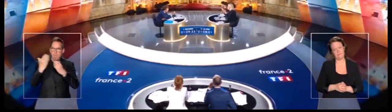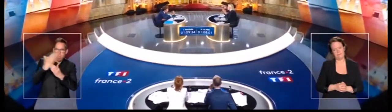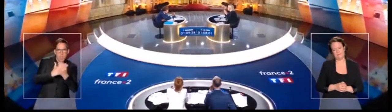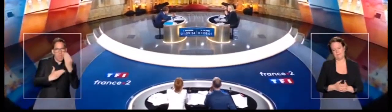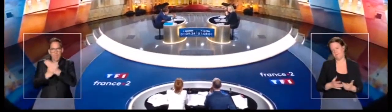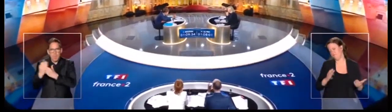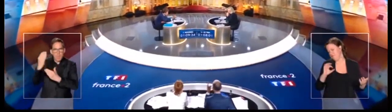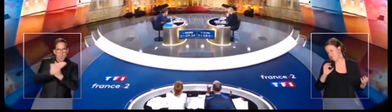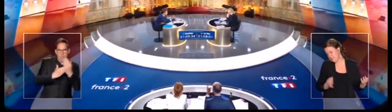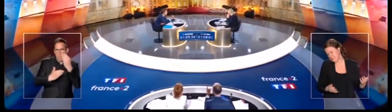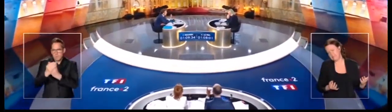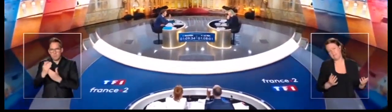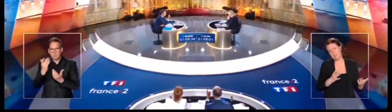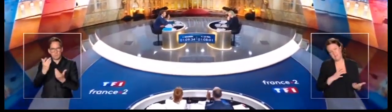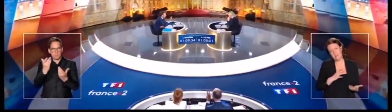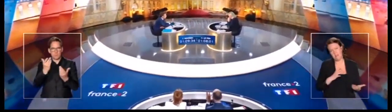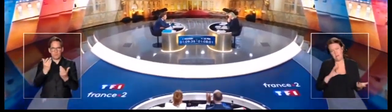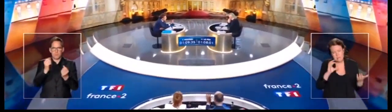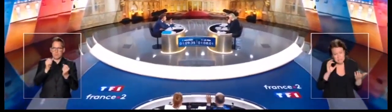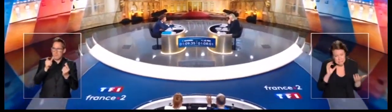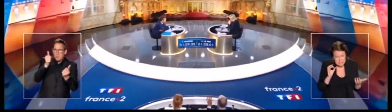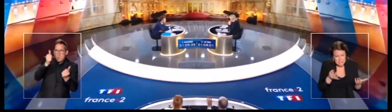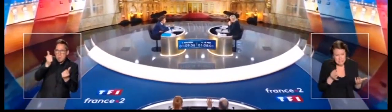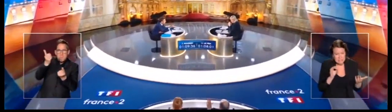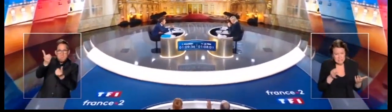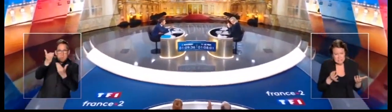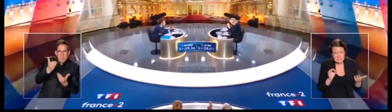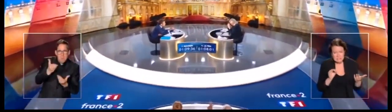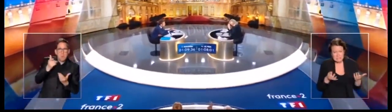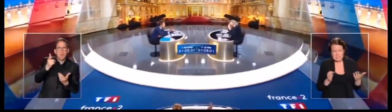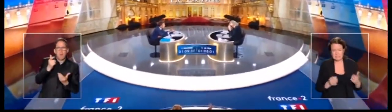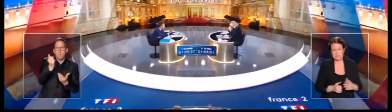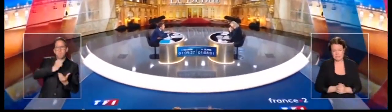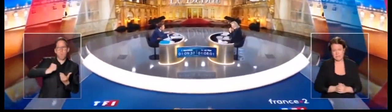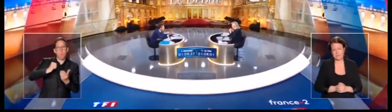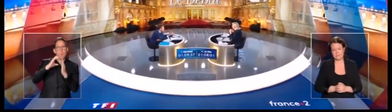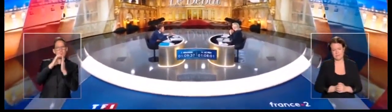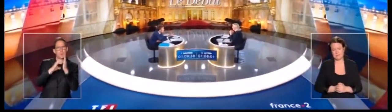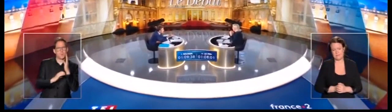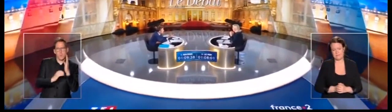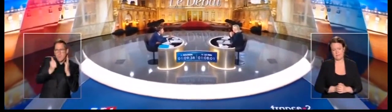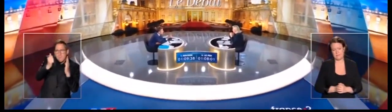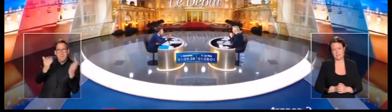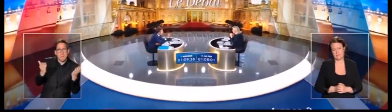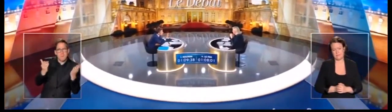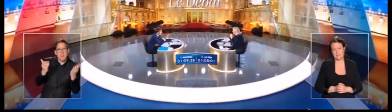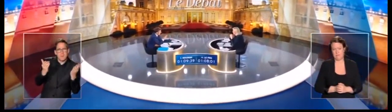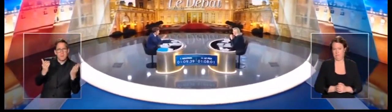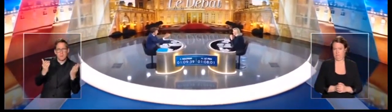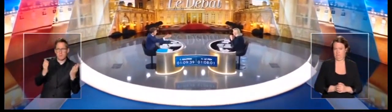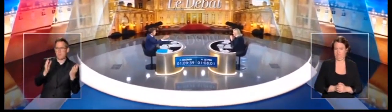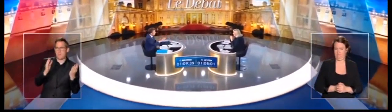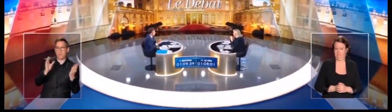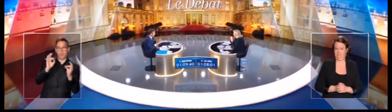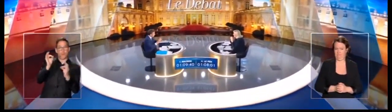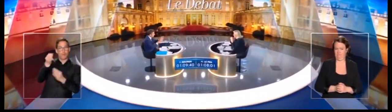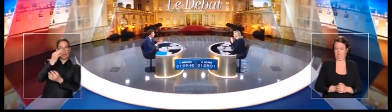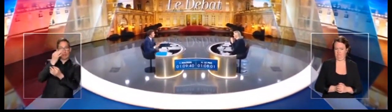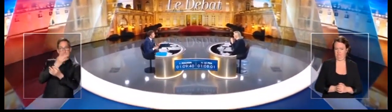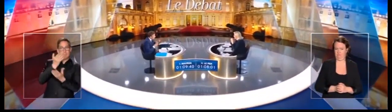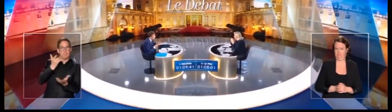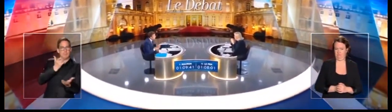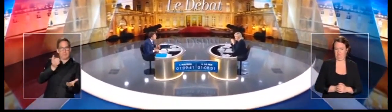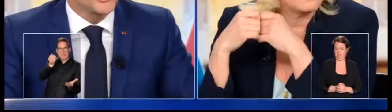du peuple. limitations de champ, vous représentants du peuple. Attention. Et vous proposer de ne pas respecter la Constitution française. Quoi ? En, c'est exactement ce que vous